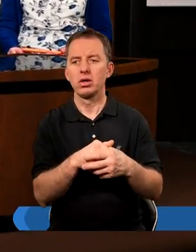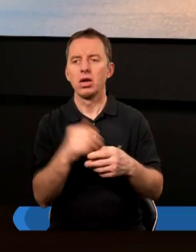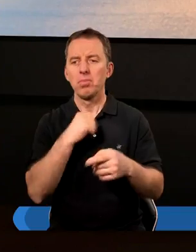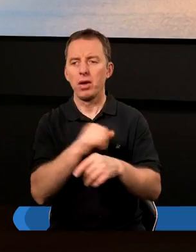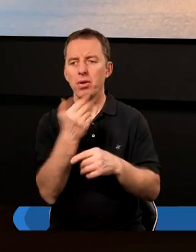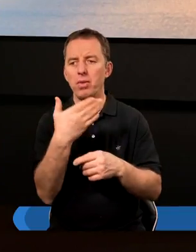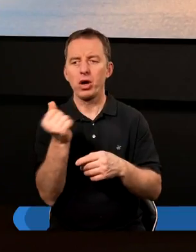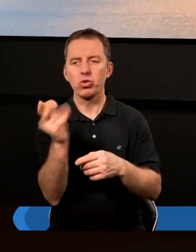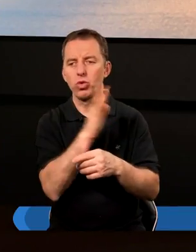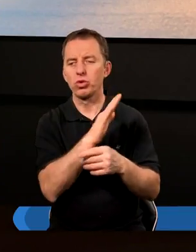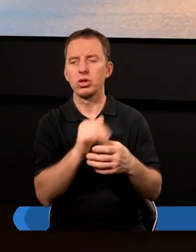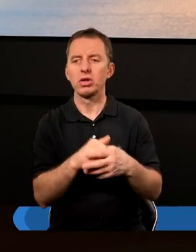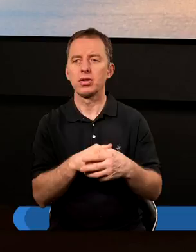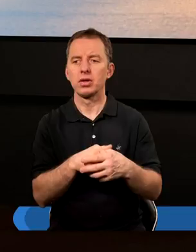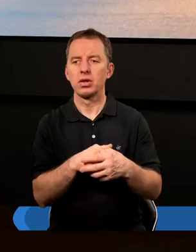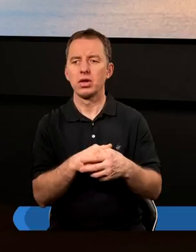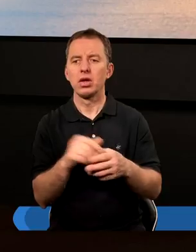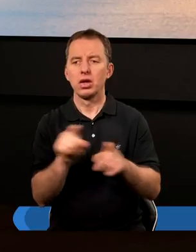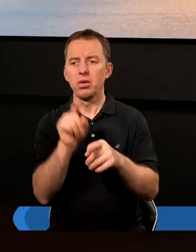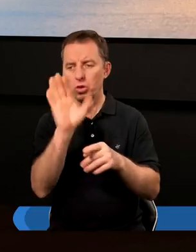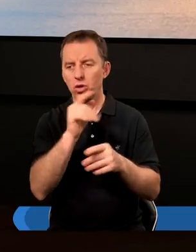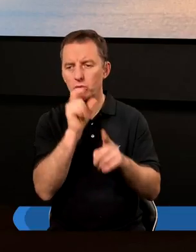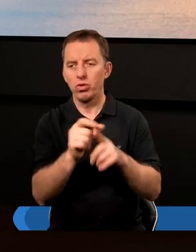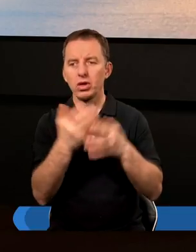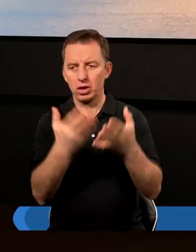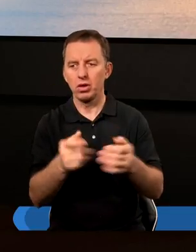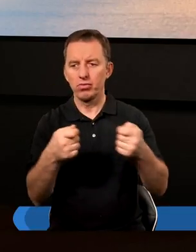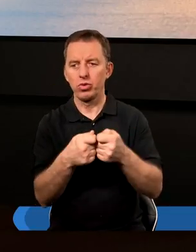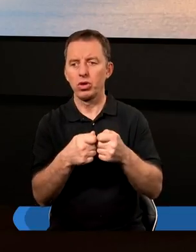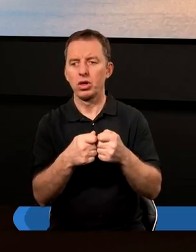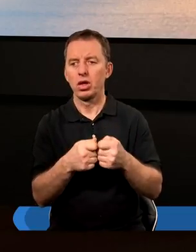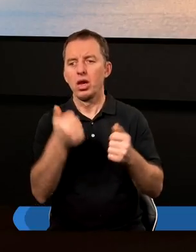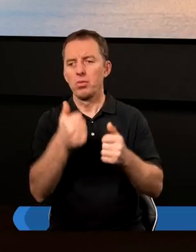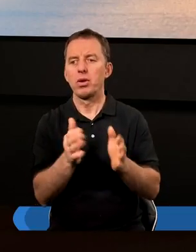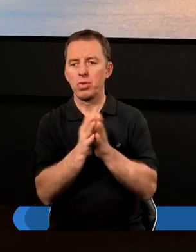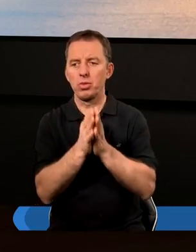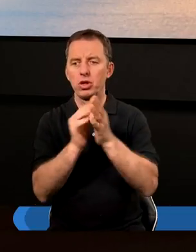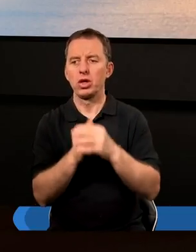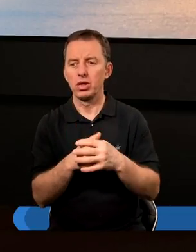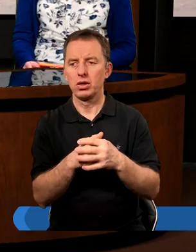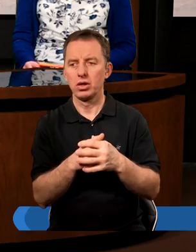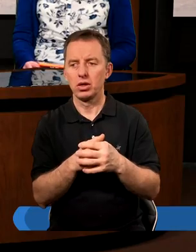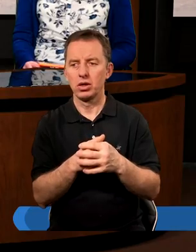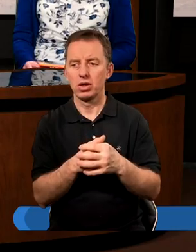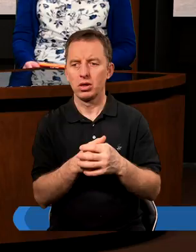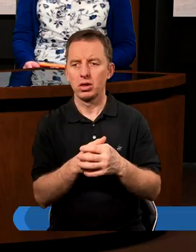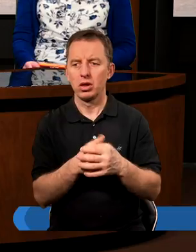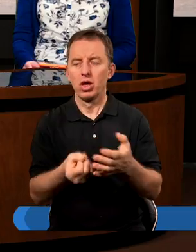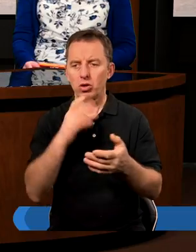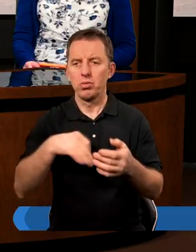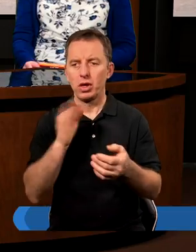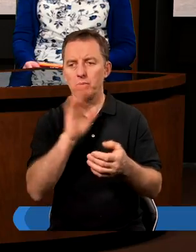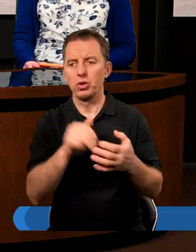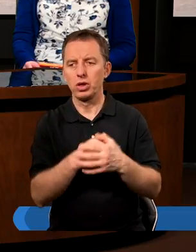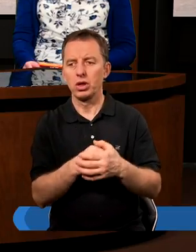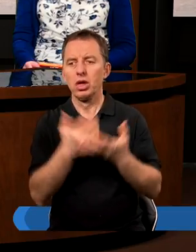a ja na imię mam Mariusz. Siedziamy do Słowa Bożego, więc chciałbym, abyśmy wspólnie najpierw się pomodlili. Drogi